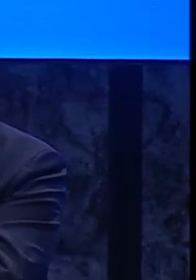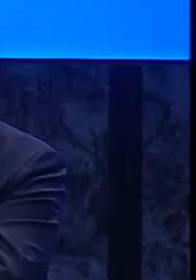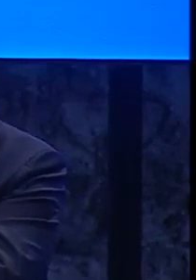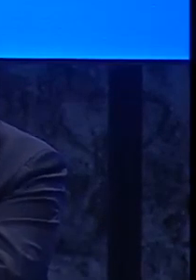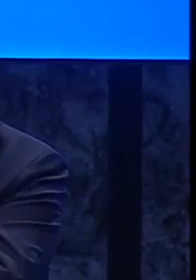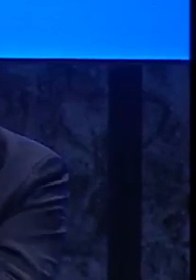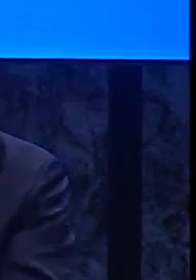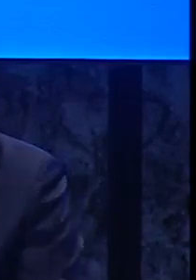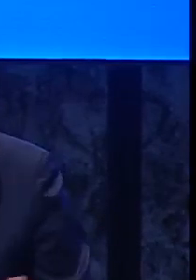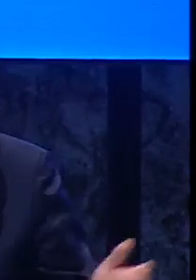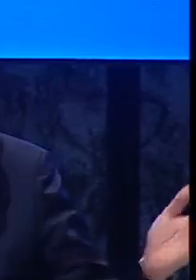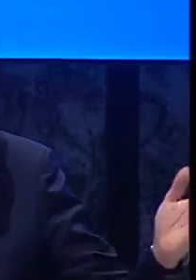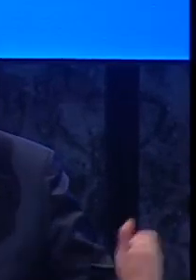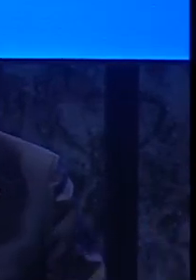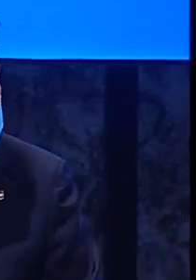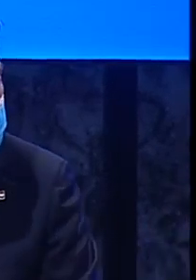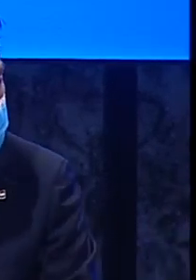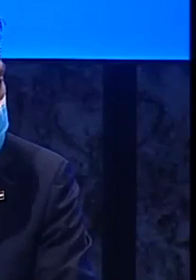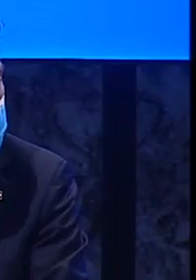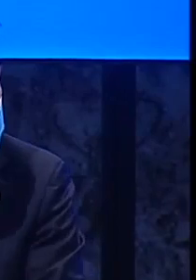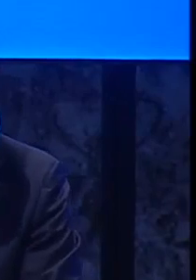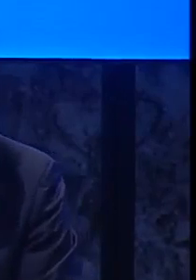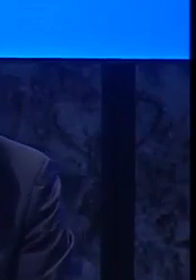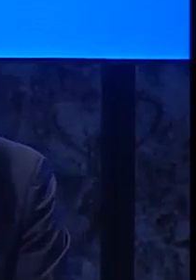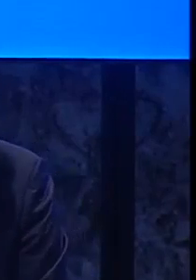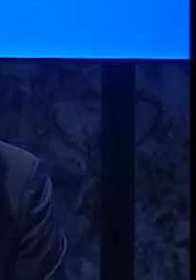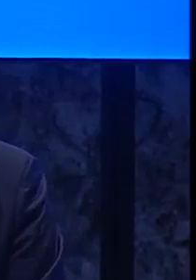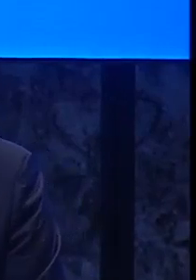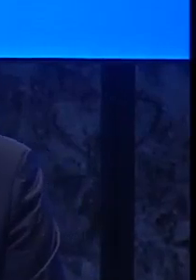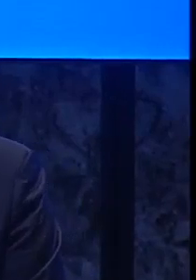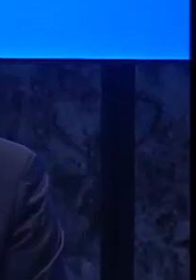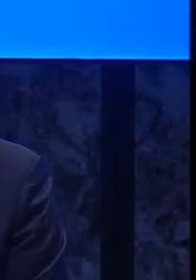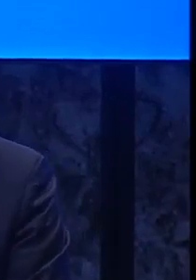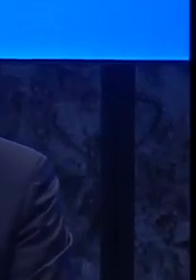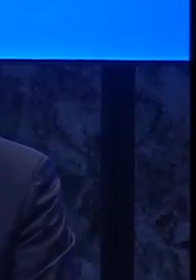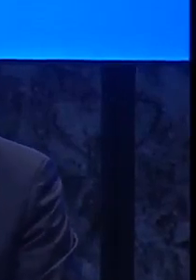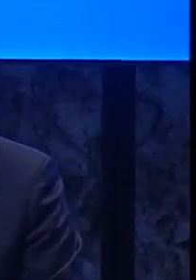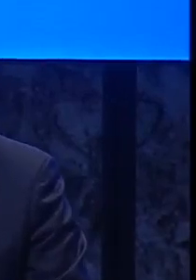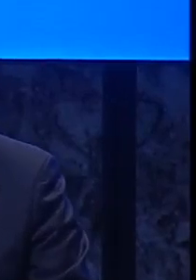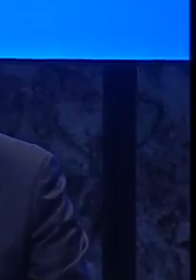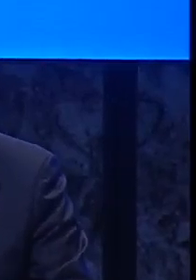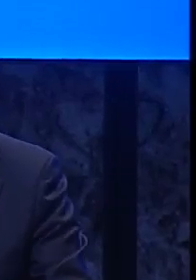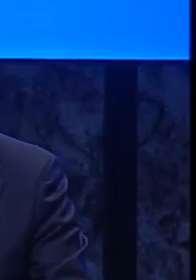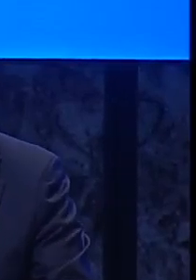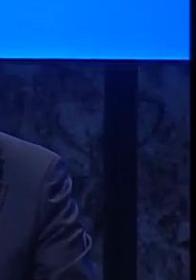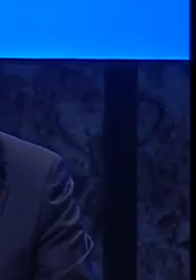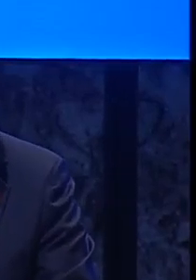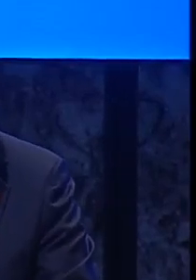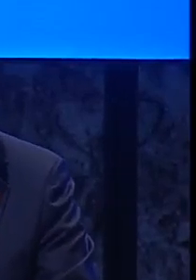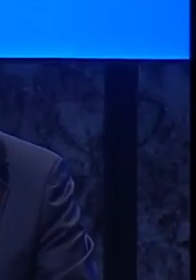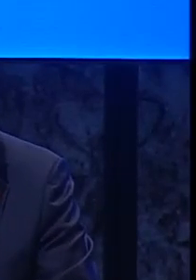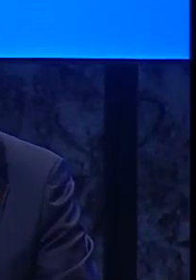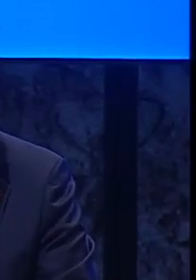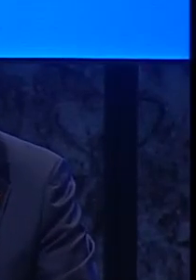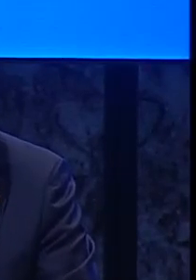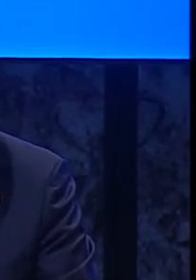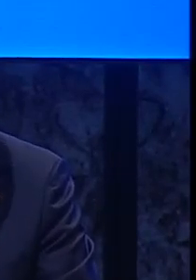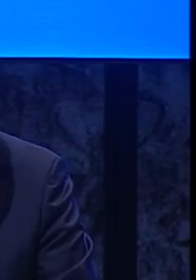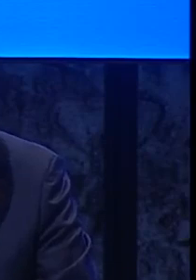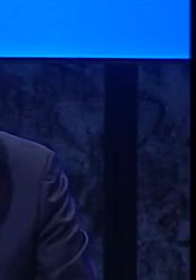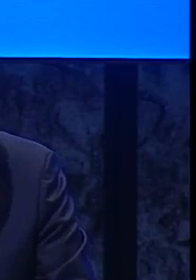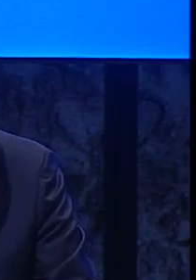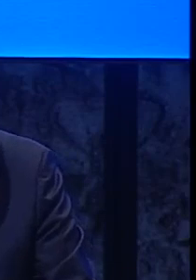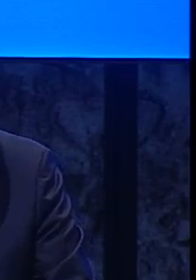sjednica vlade 8, budući da podpredsjednik Marić i ja idemo nakon toga u Hrvatski sabor predstaviti proračun